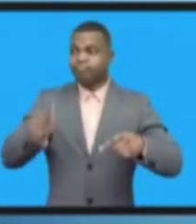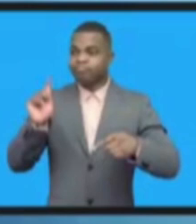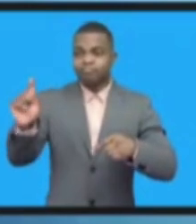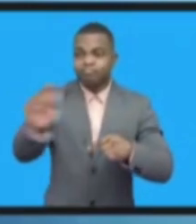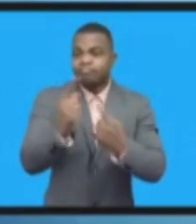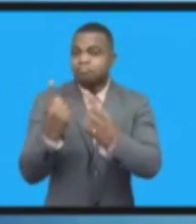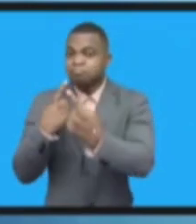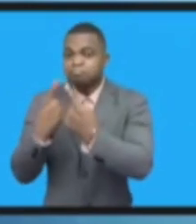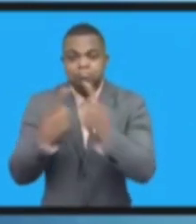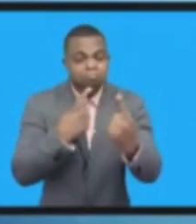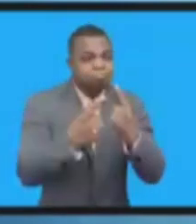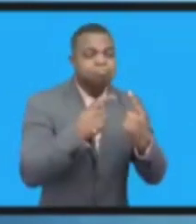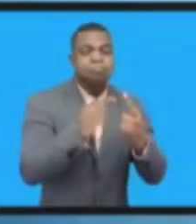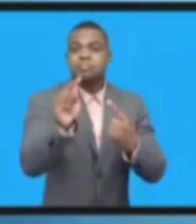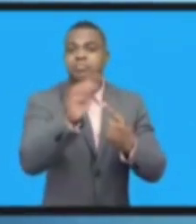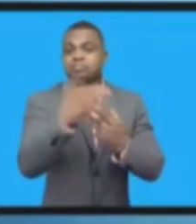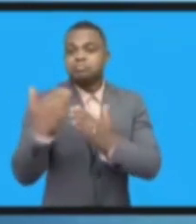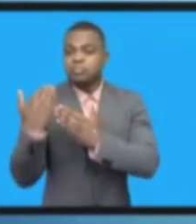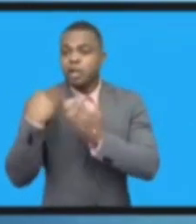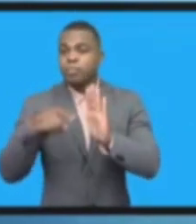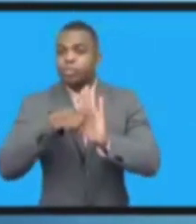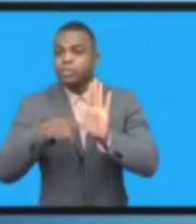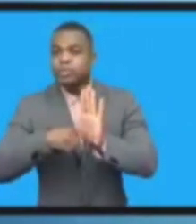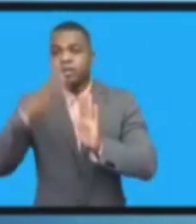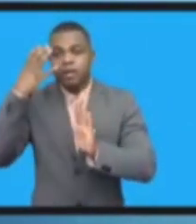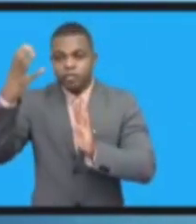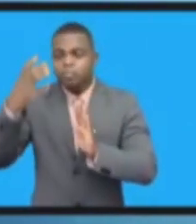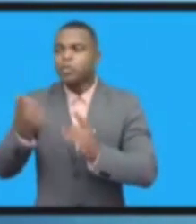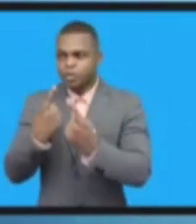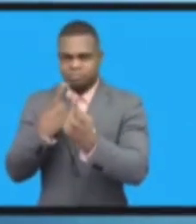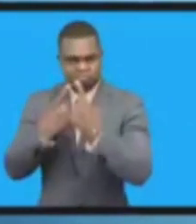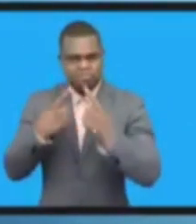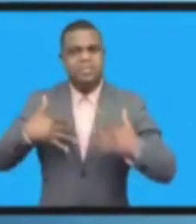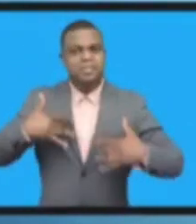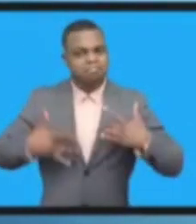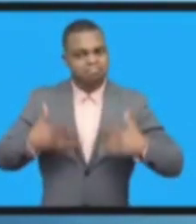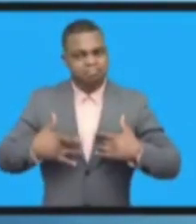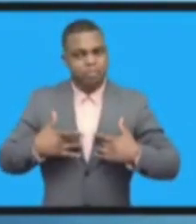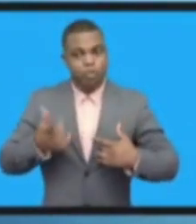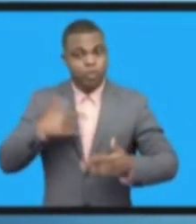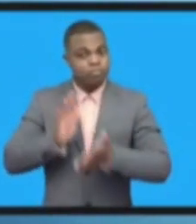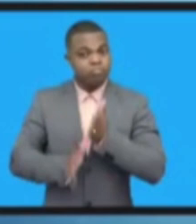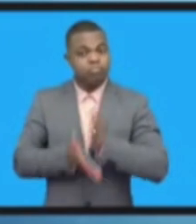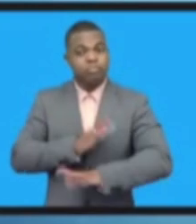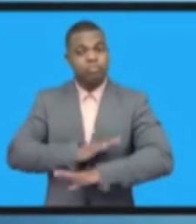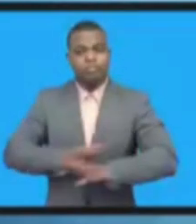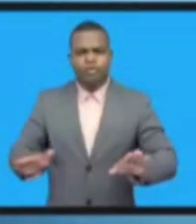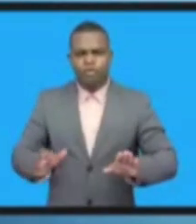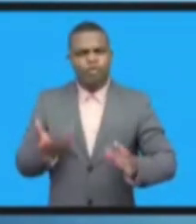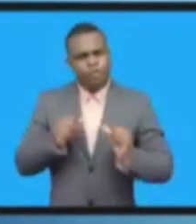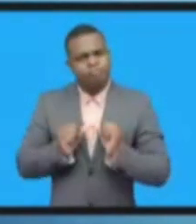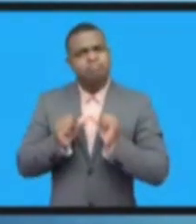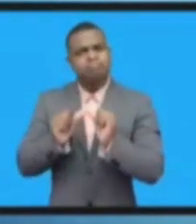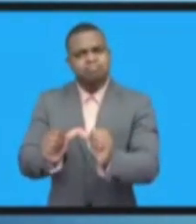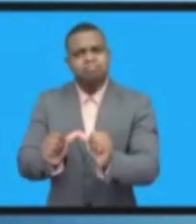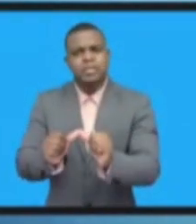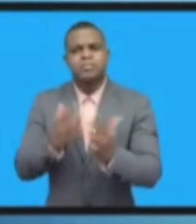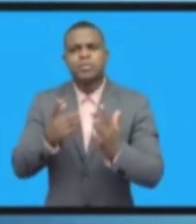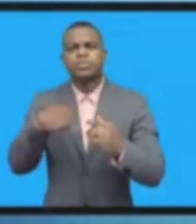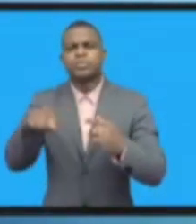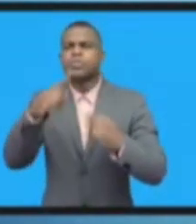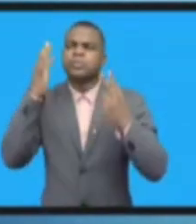кто ответственен за выработку политики. Мы не закончили свою работу. Вы можете подумать, что да, вот вышел онлайн и все работает.